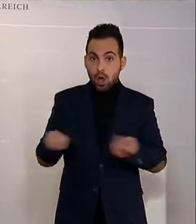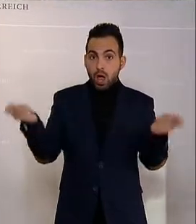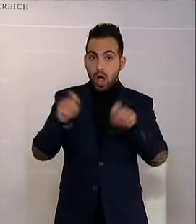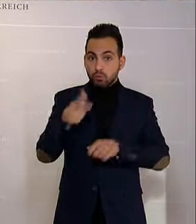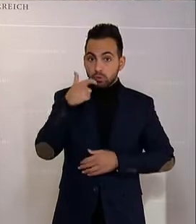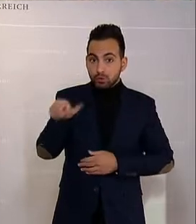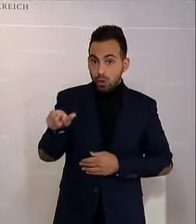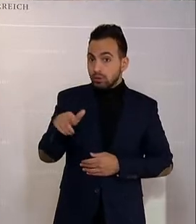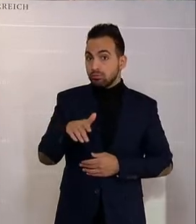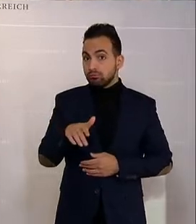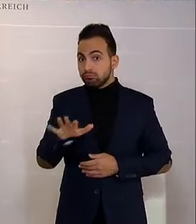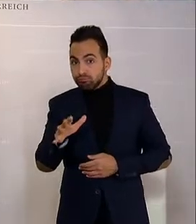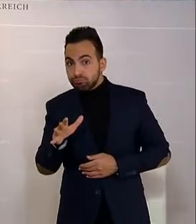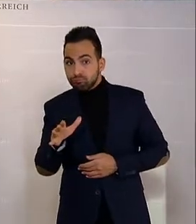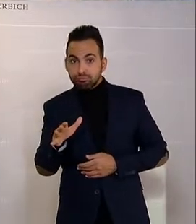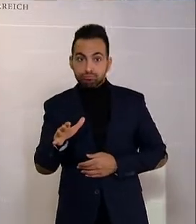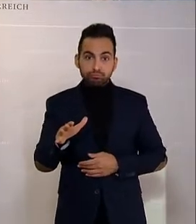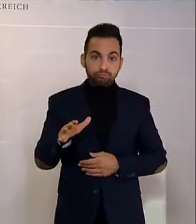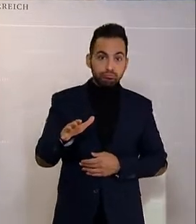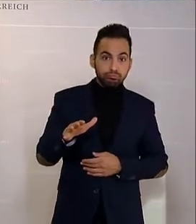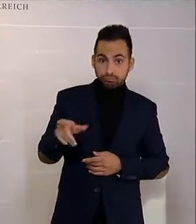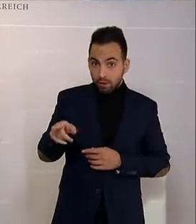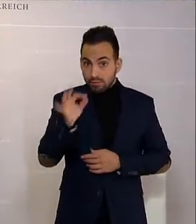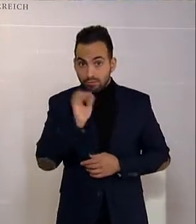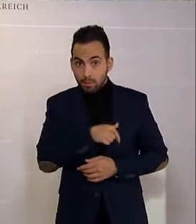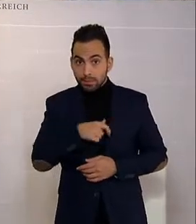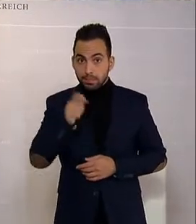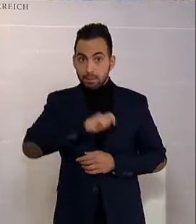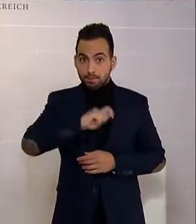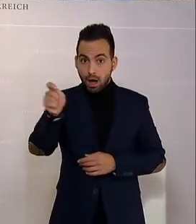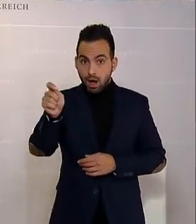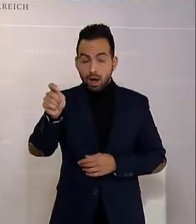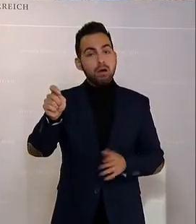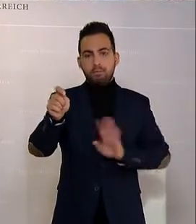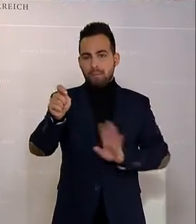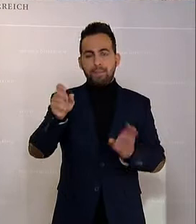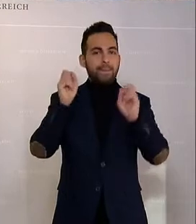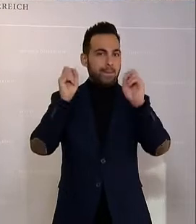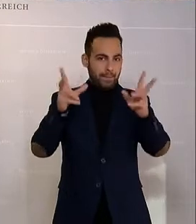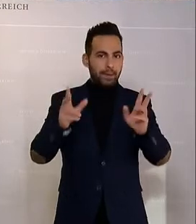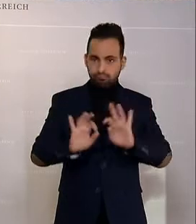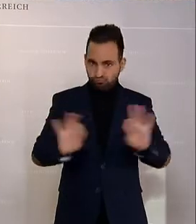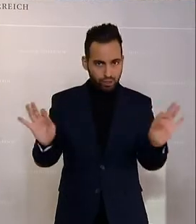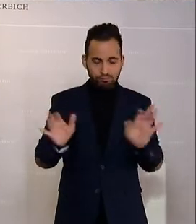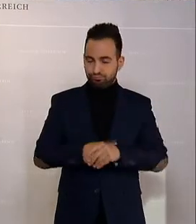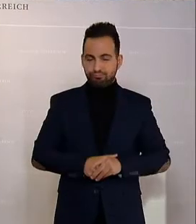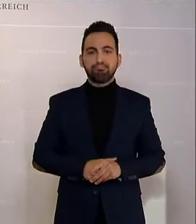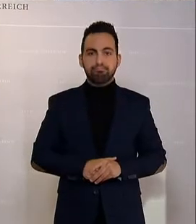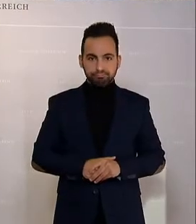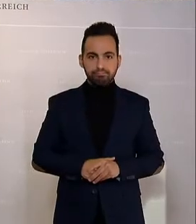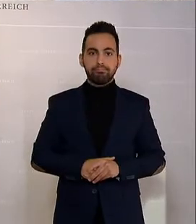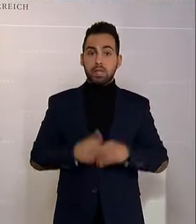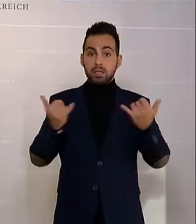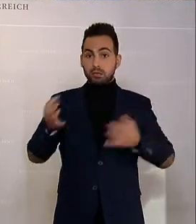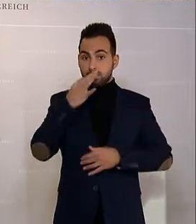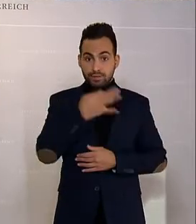Schlusswort. Frau Mag. Bramann, das ist auch nicht der Fall. Dann frage